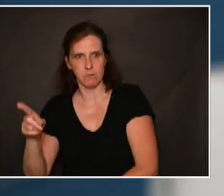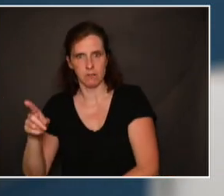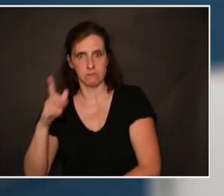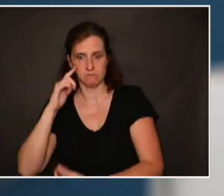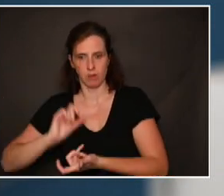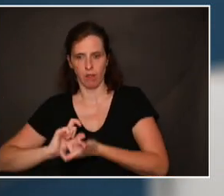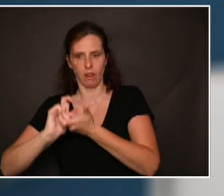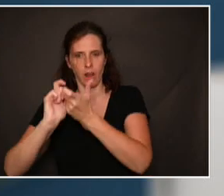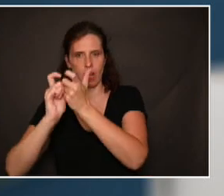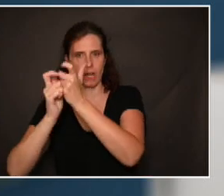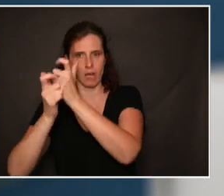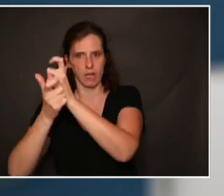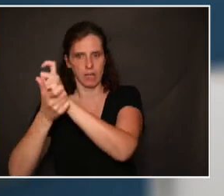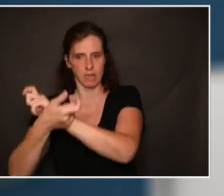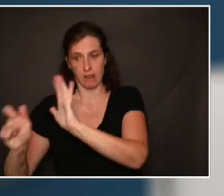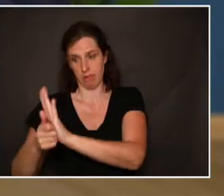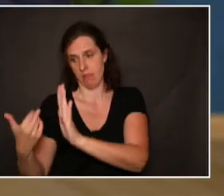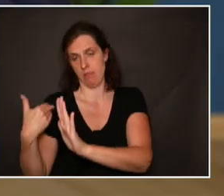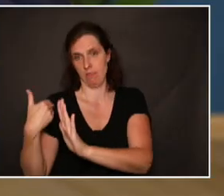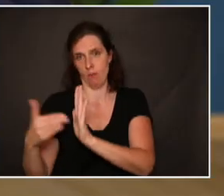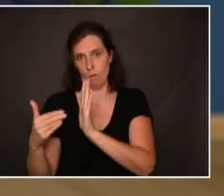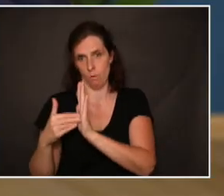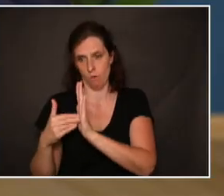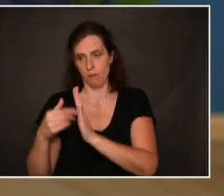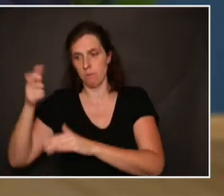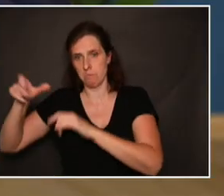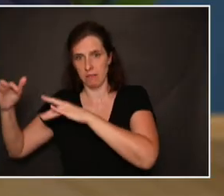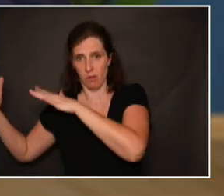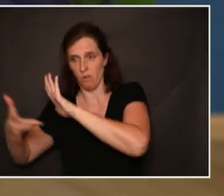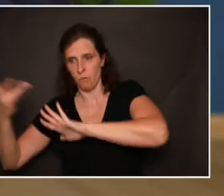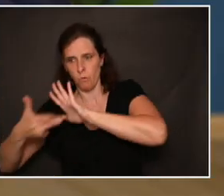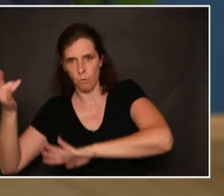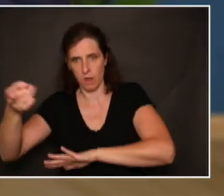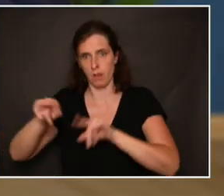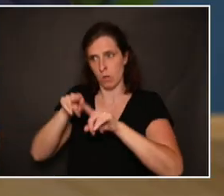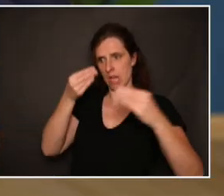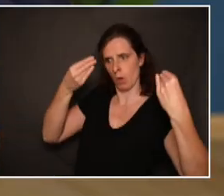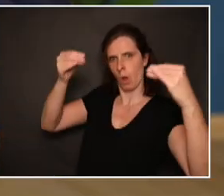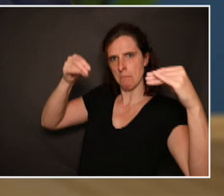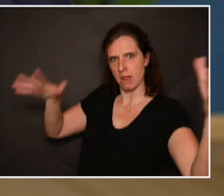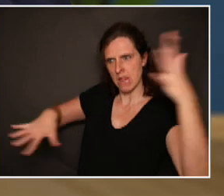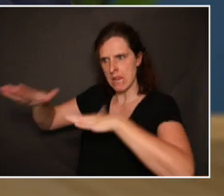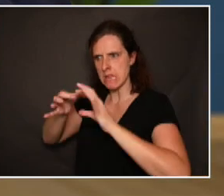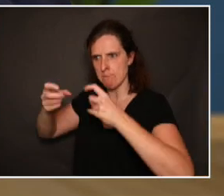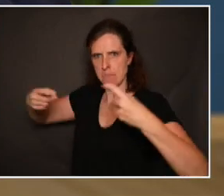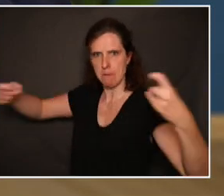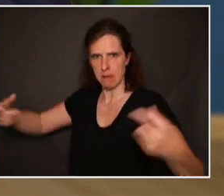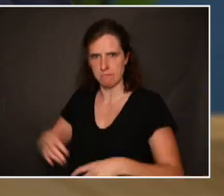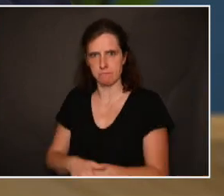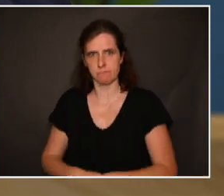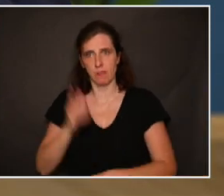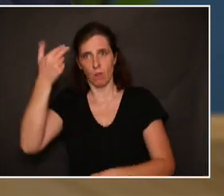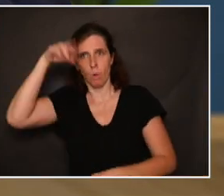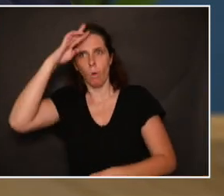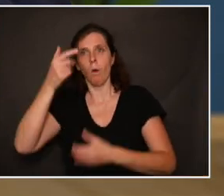conséquences observées dans l'actualité récente entre réfugiés et commerces. Il disait « Quand l'Europe ouvre la bouche,